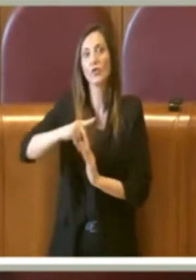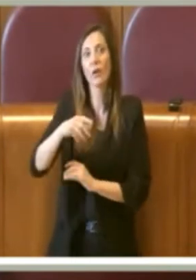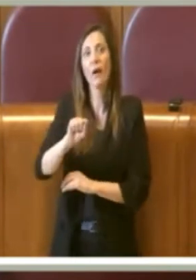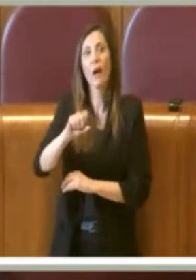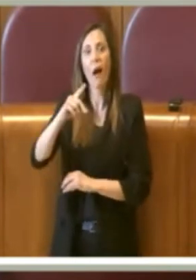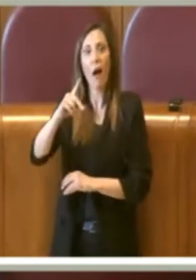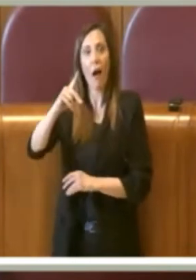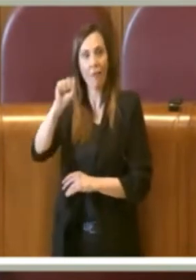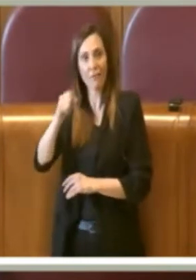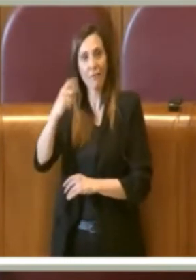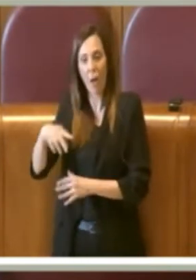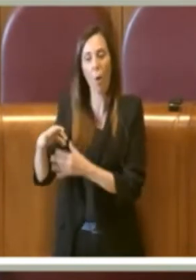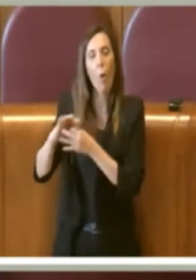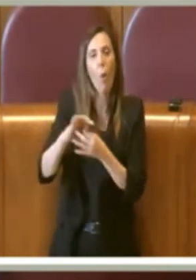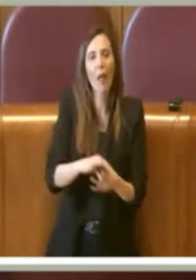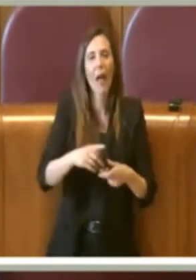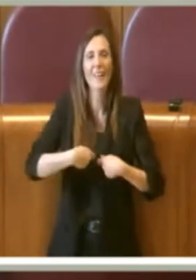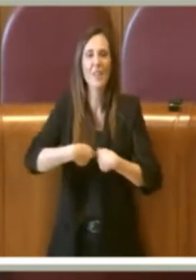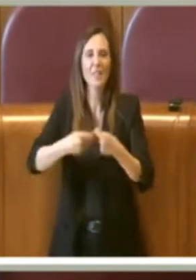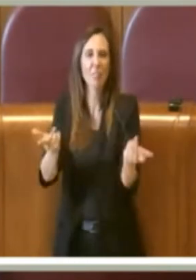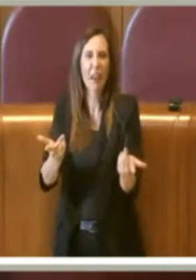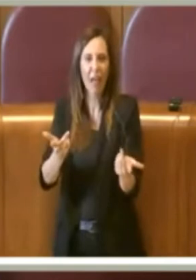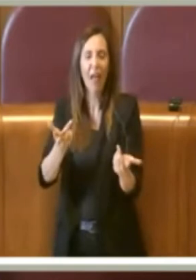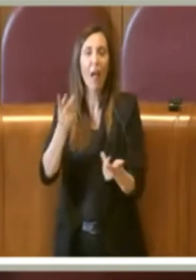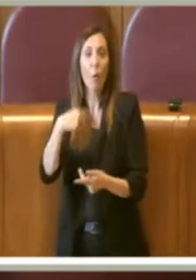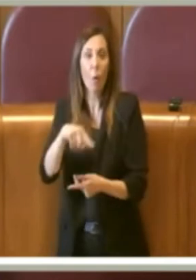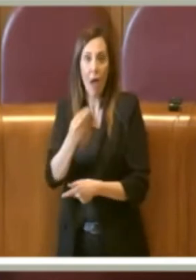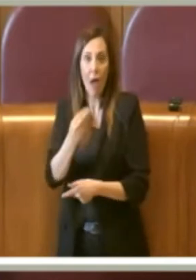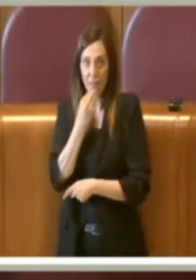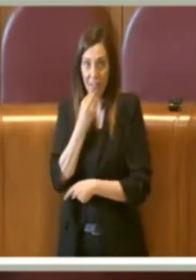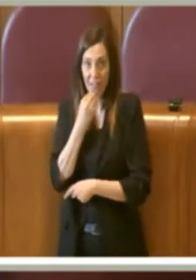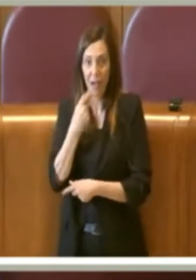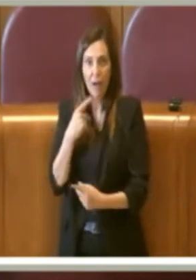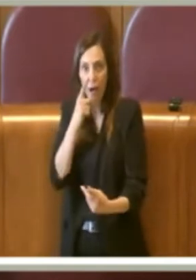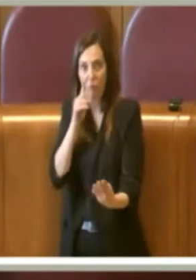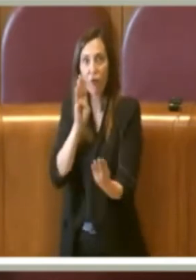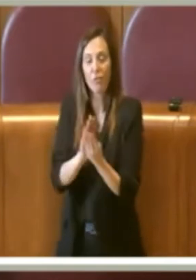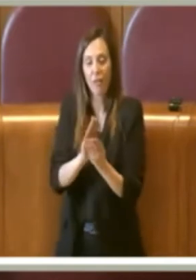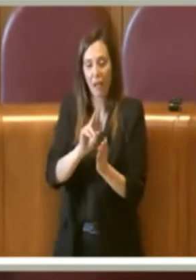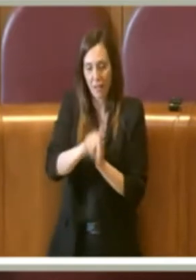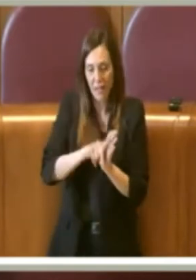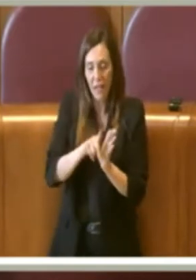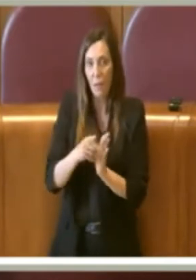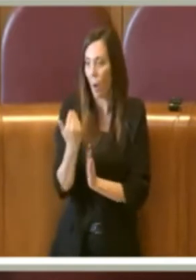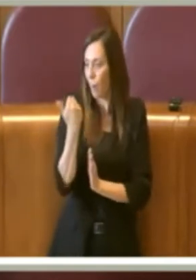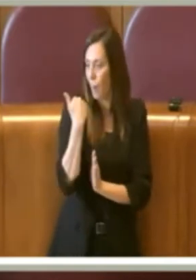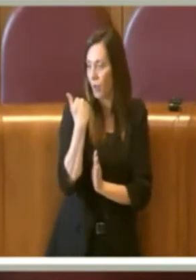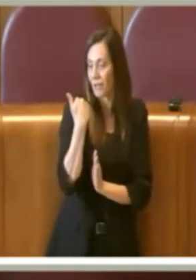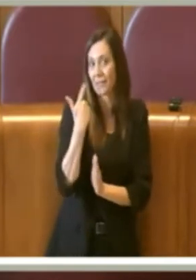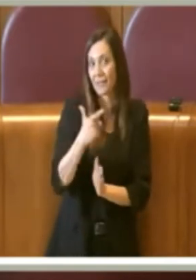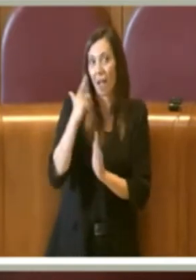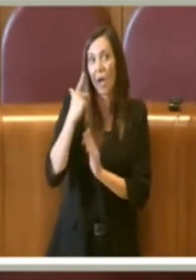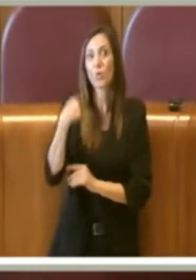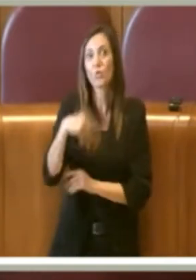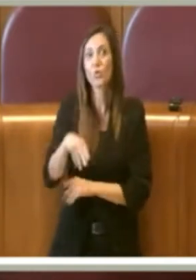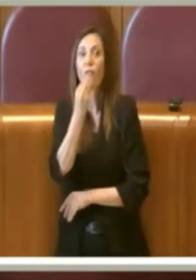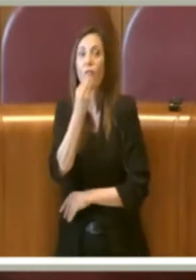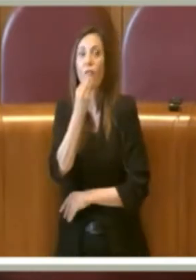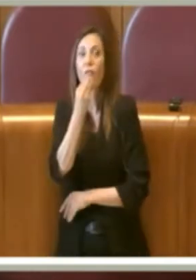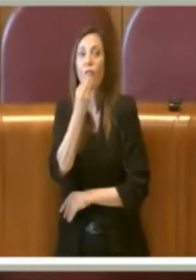sullo spreco alimentare, tema che abbiamo affrontato anche nella delibera approvata poche settimane fa sulla food policy,